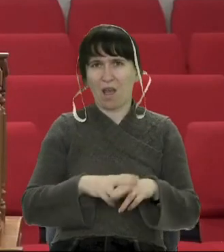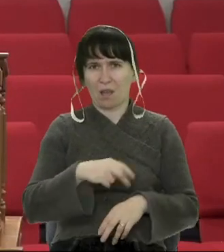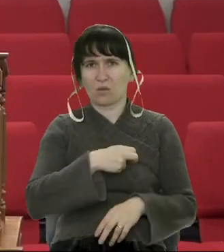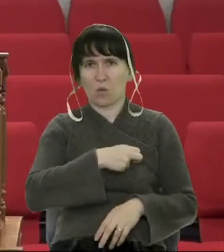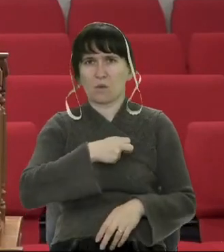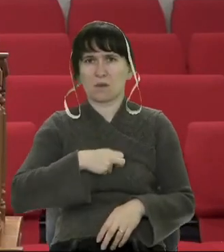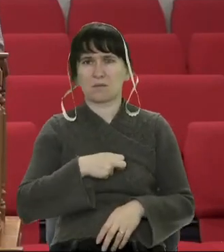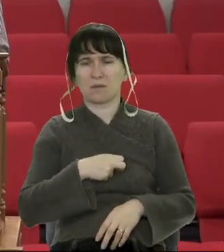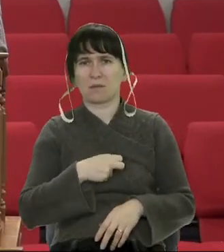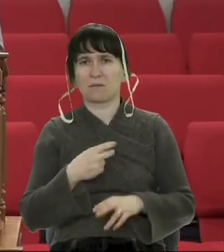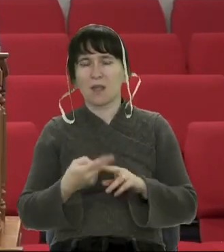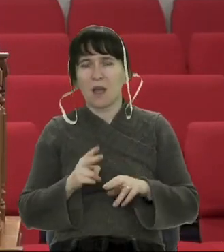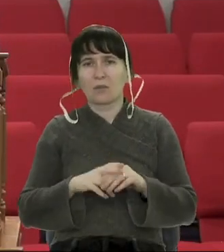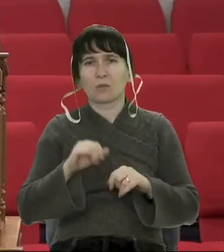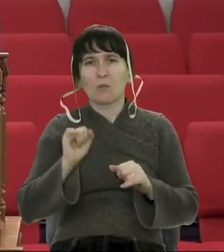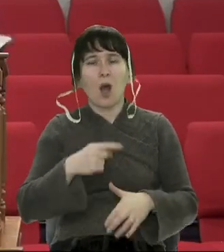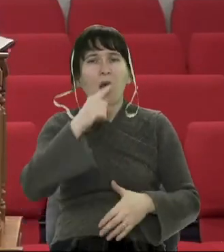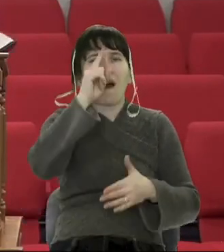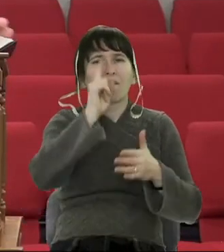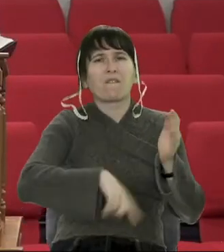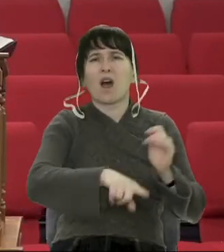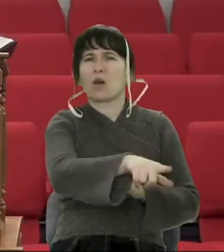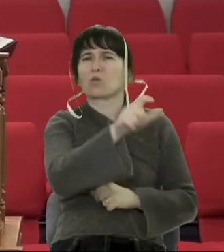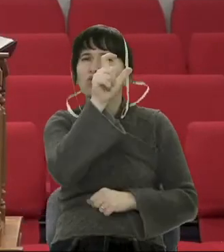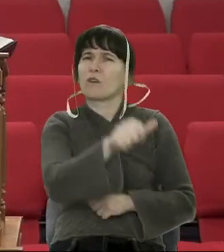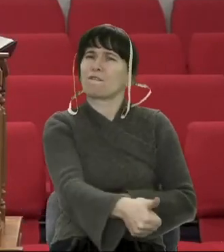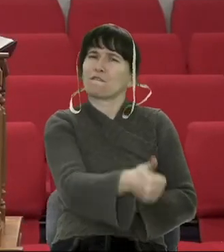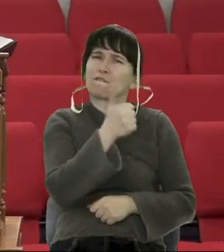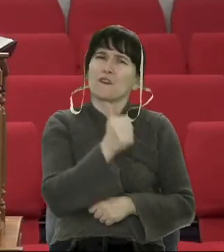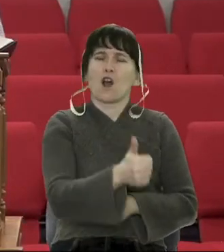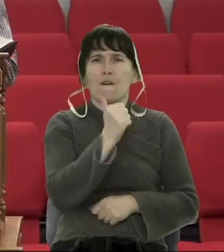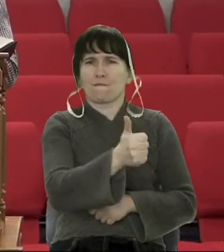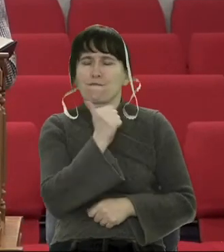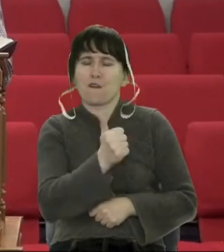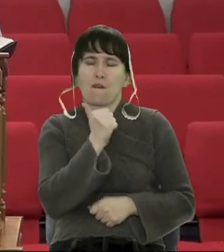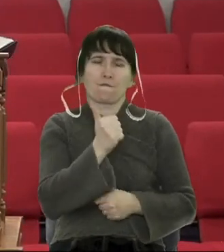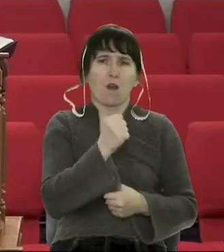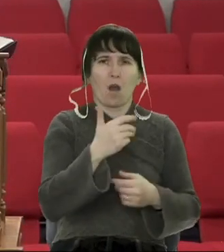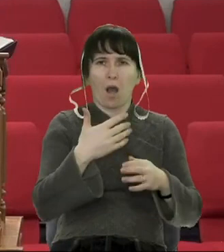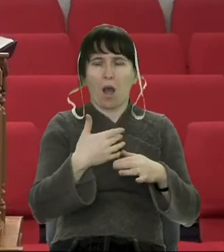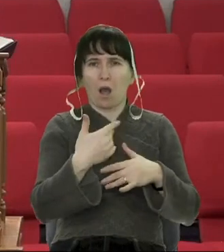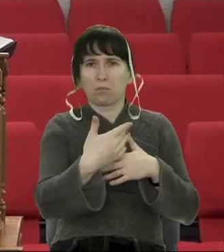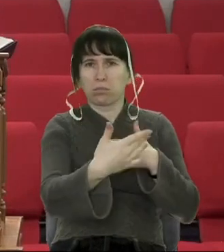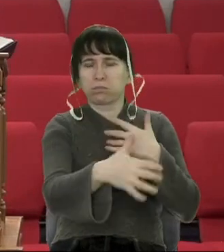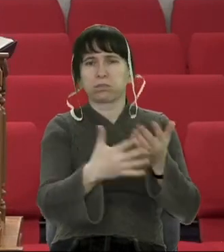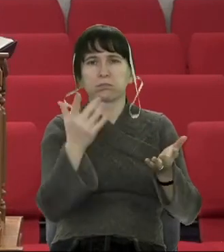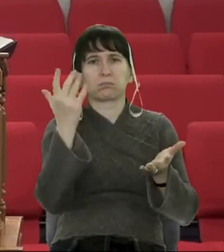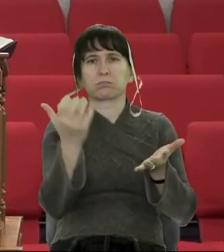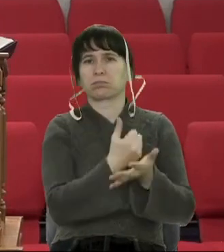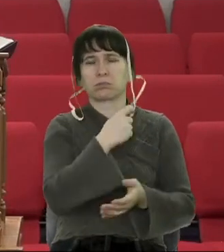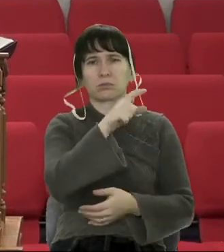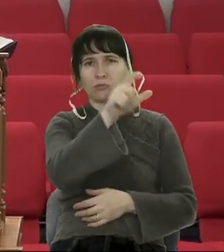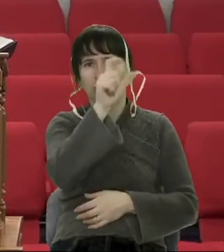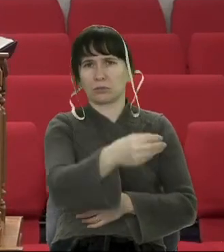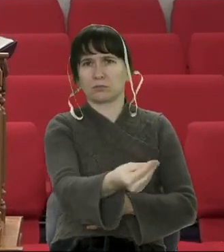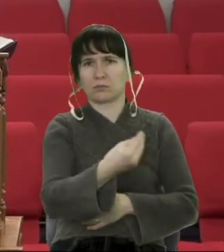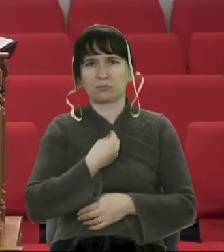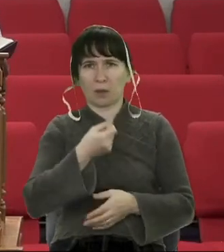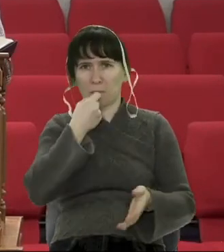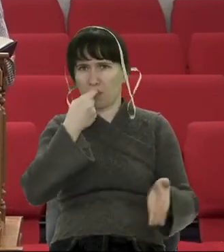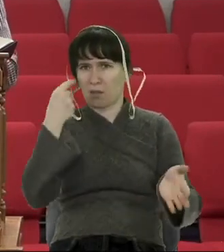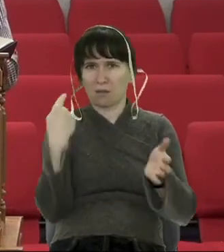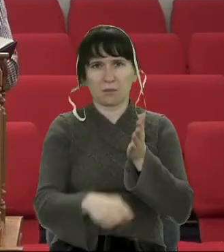може підвести. Інколи так важко буває розібратися в ситуації, в людях. Інколи буває так важко.